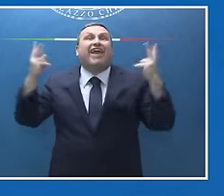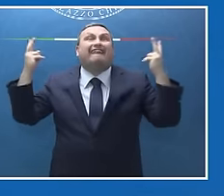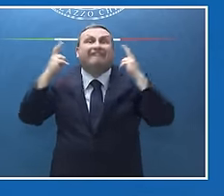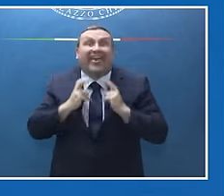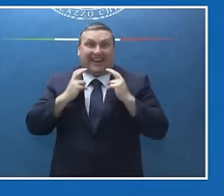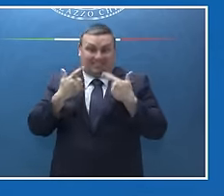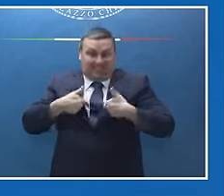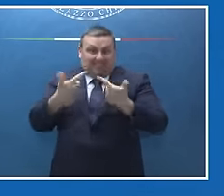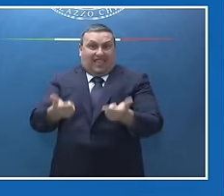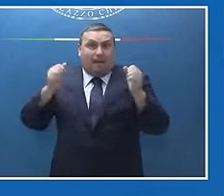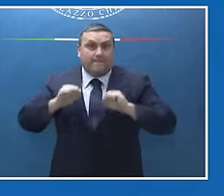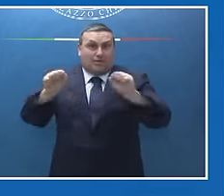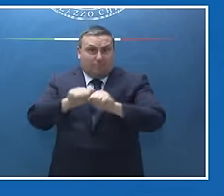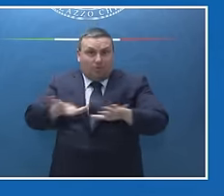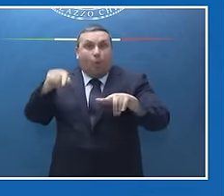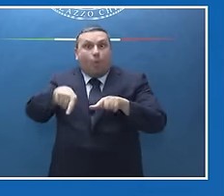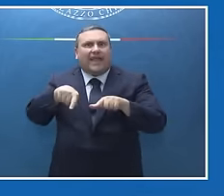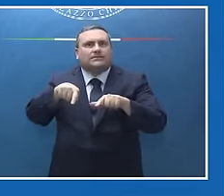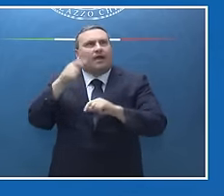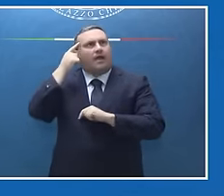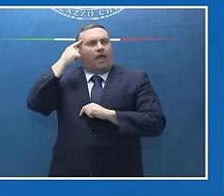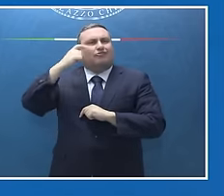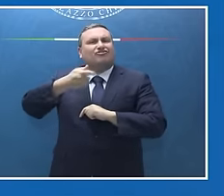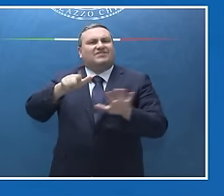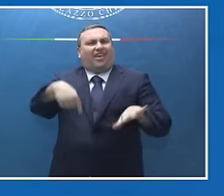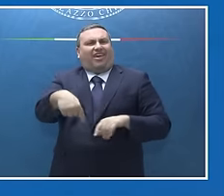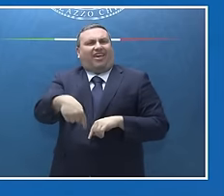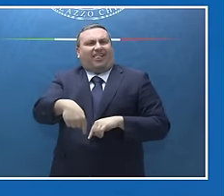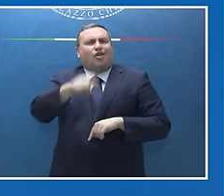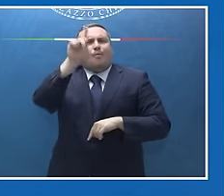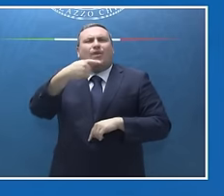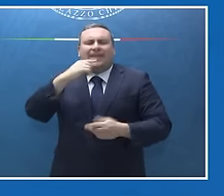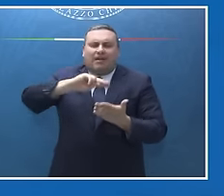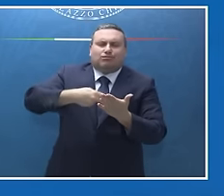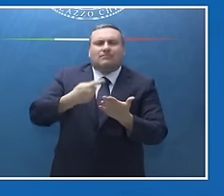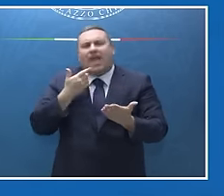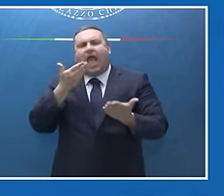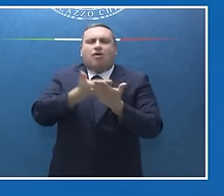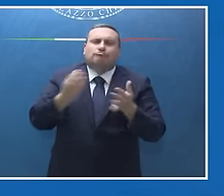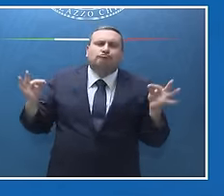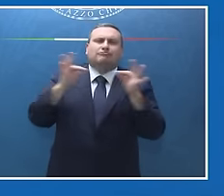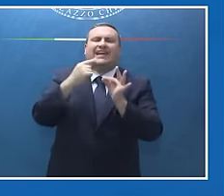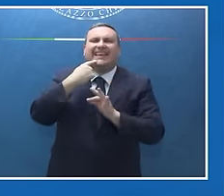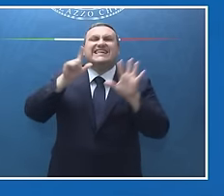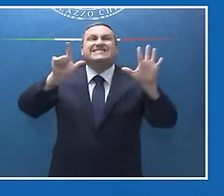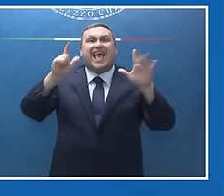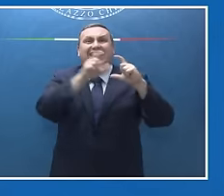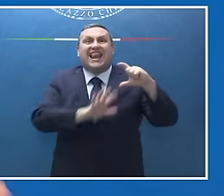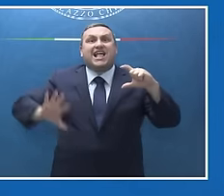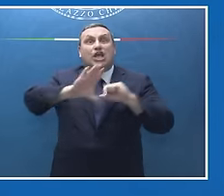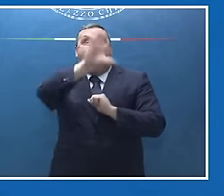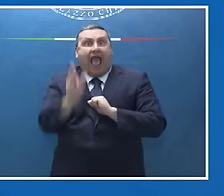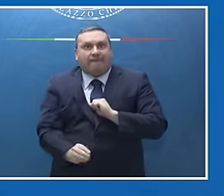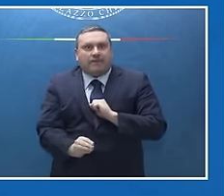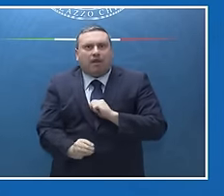un'iniziativa adottata dal G7 alla quale hanno aderito anche sette nazioni africane e alcune nazioni